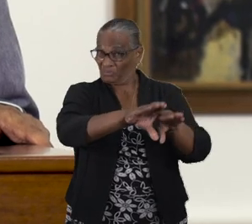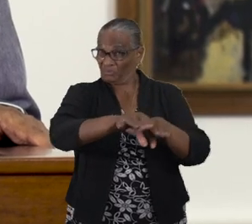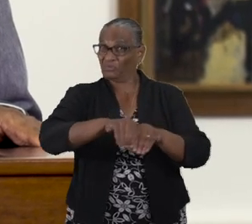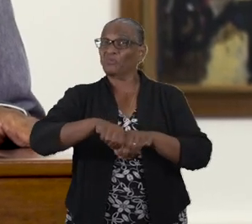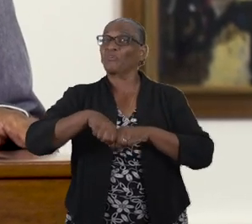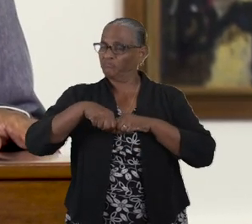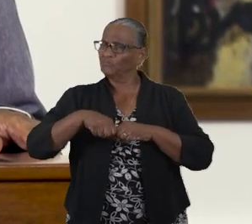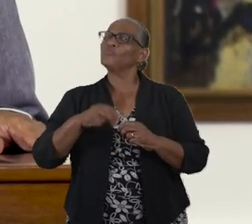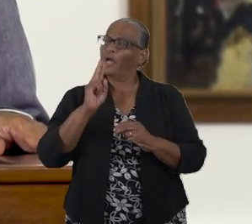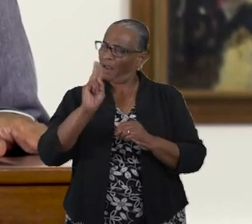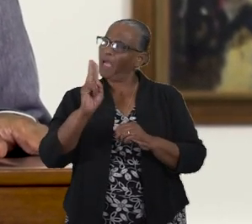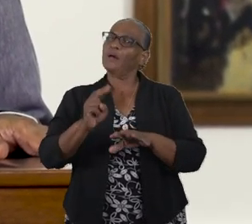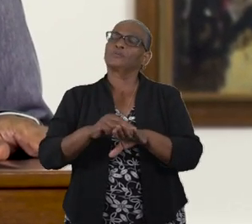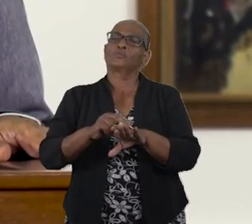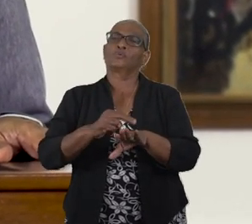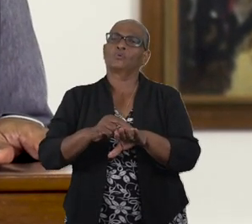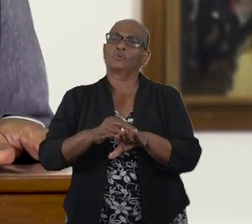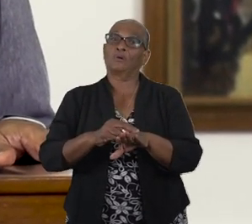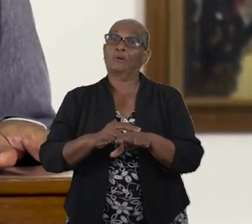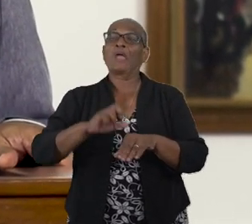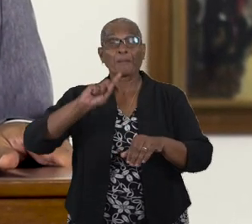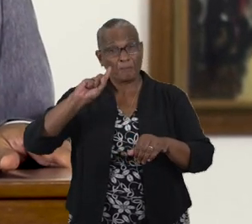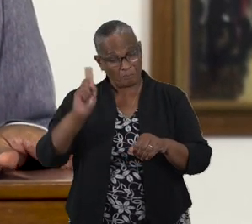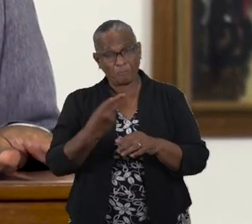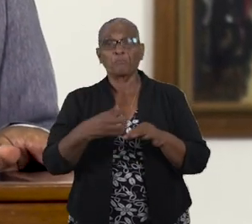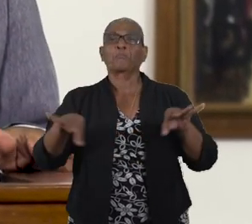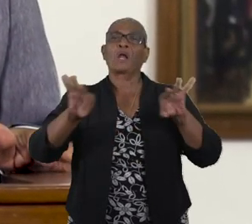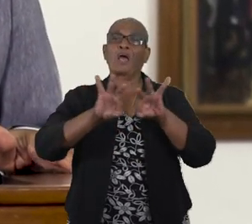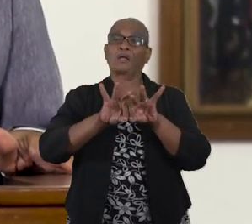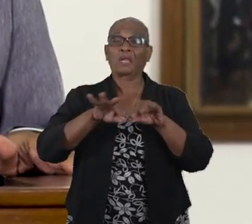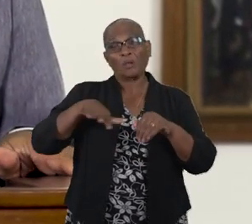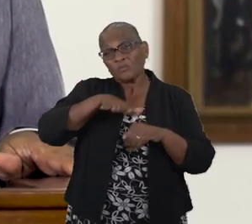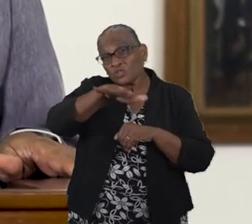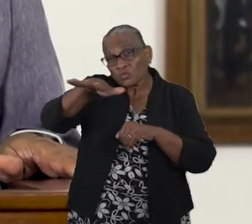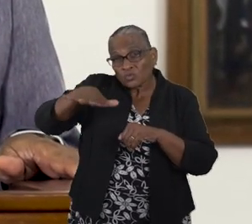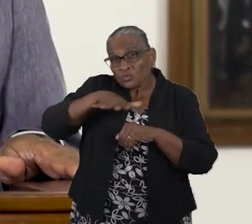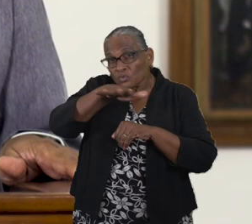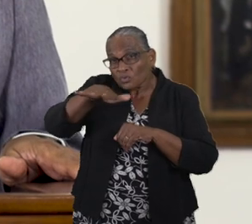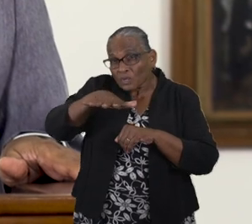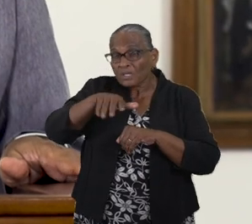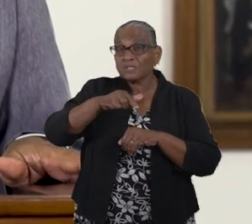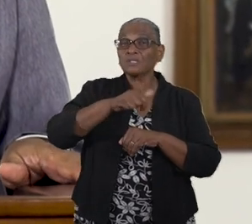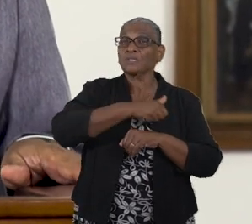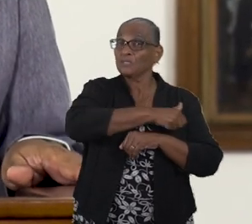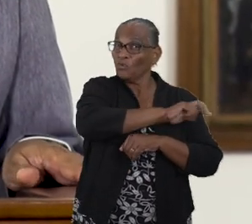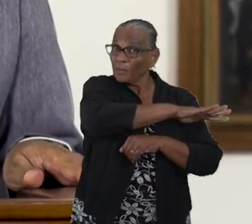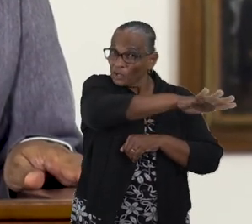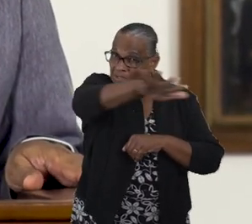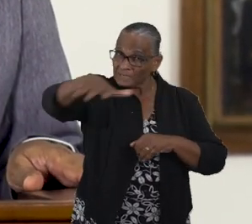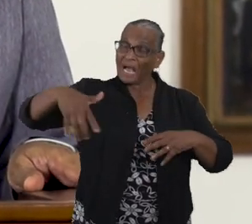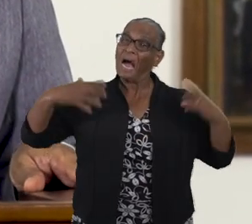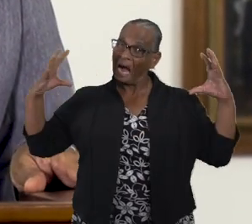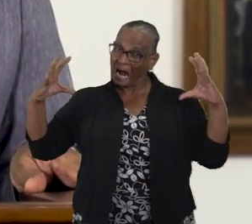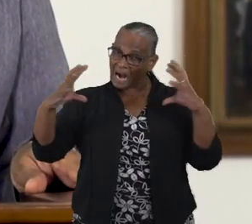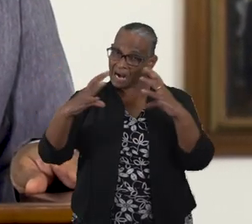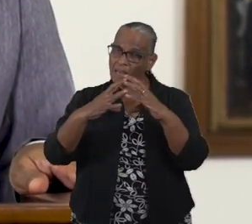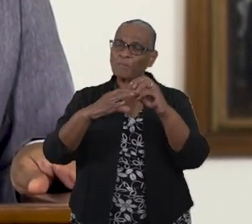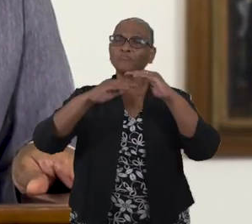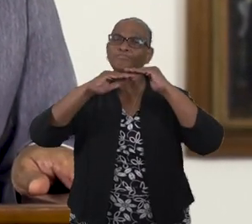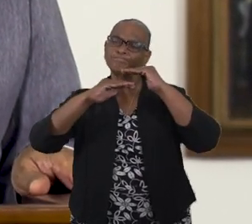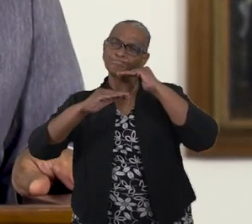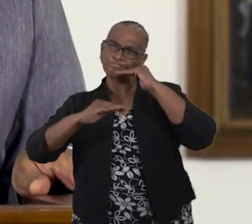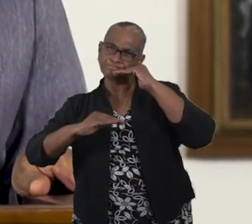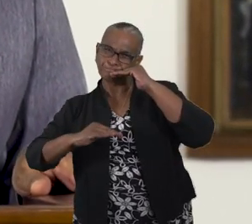maatregelen waren noodzakelijk en urgent om de situatie die we met ons allen waarnamen in te dammen